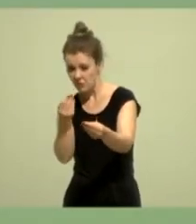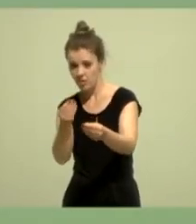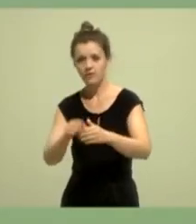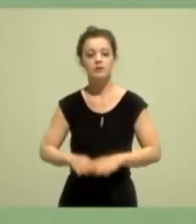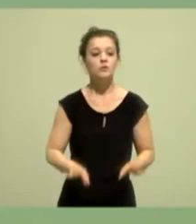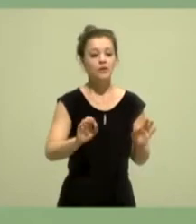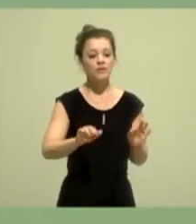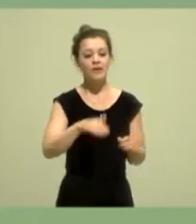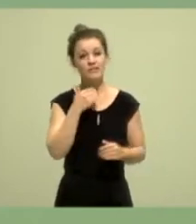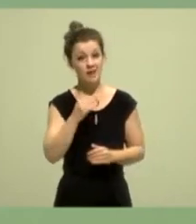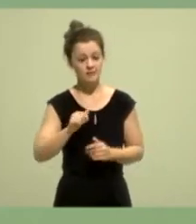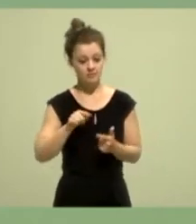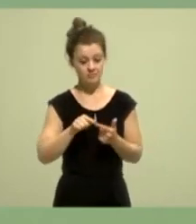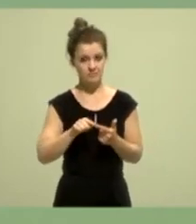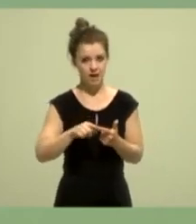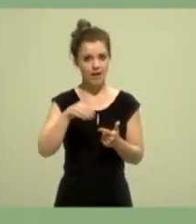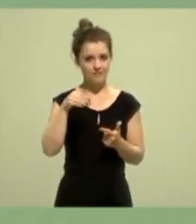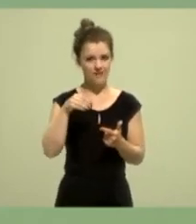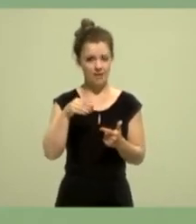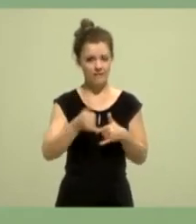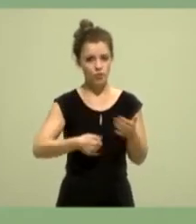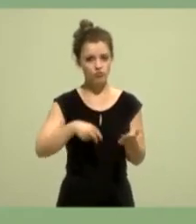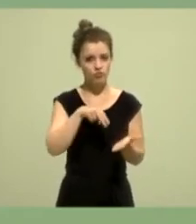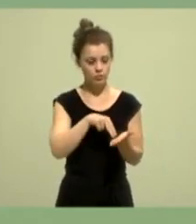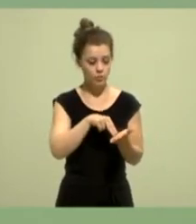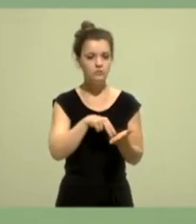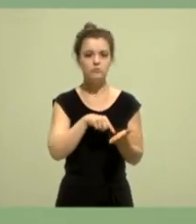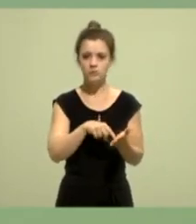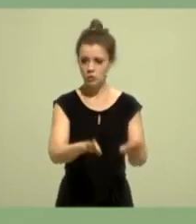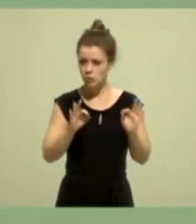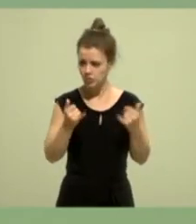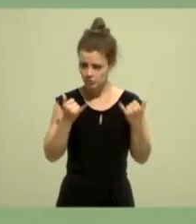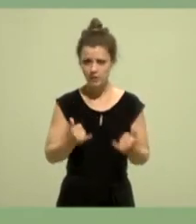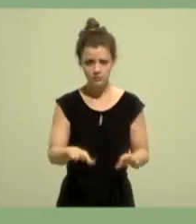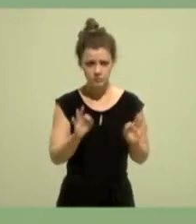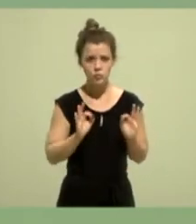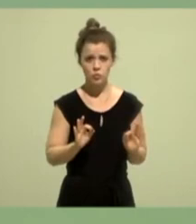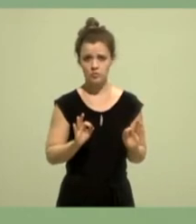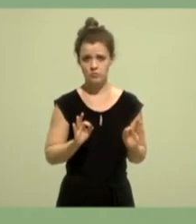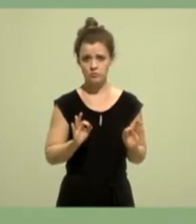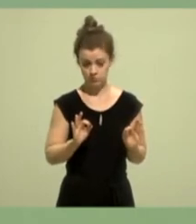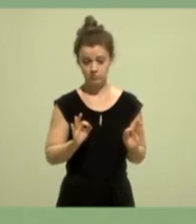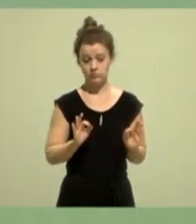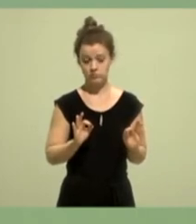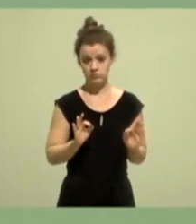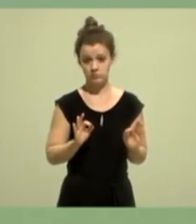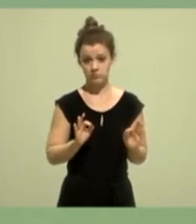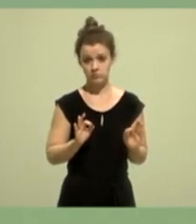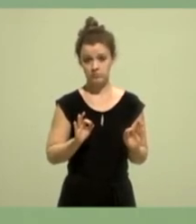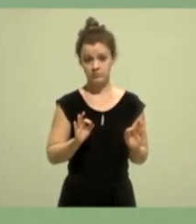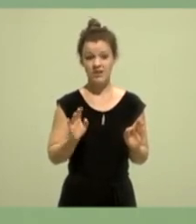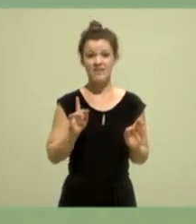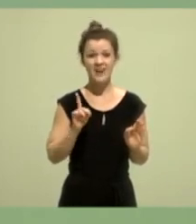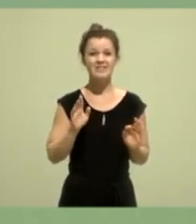Frage erstmal an zum Frauenstatut. Unser Frauenstatut ist gut. Ich weiß auch, dass es die Diskussion zu einem Finta